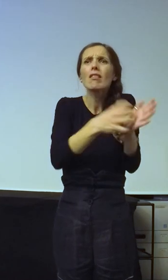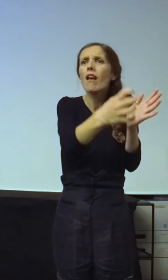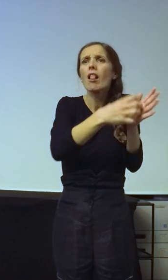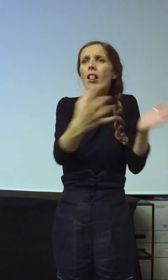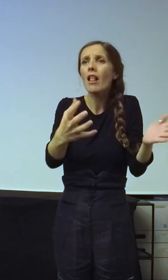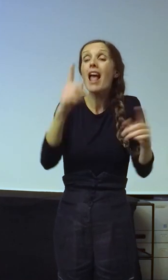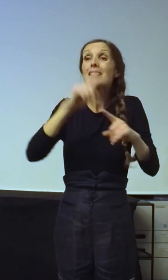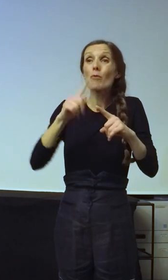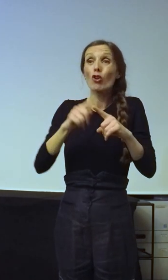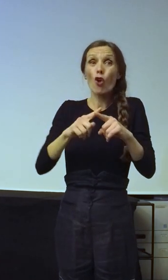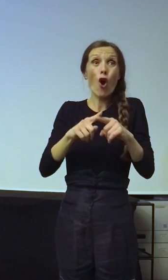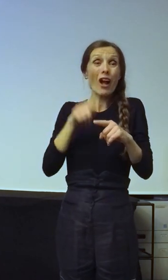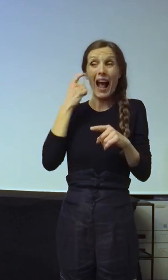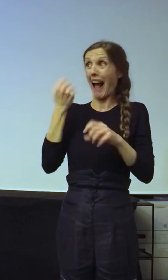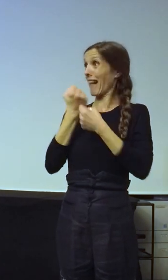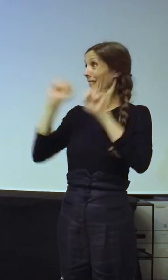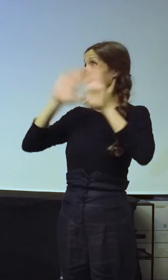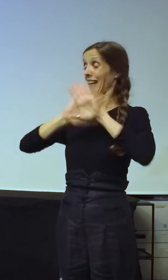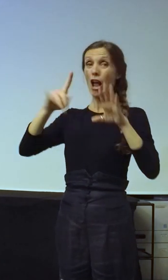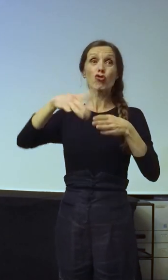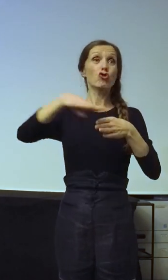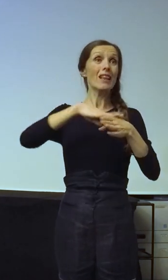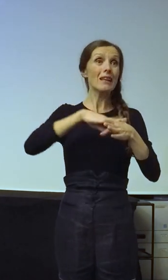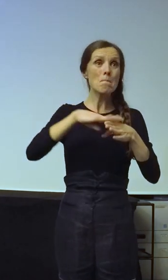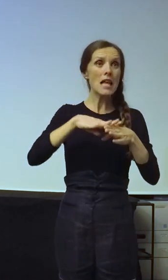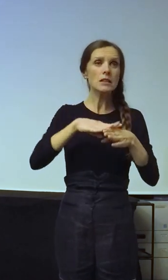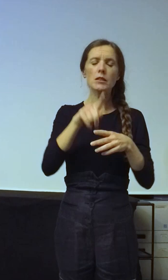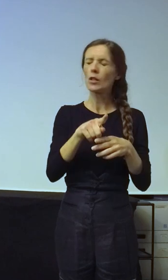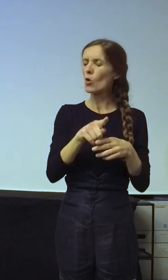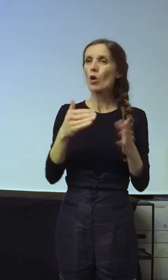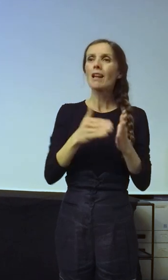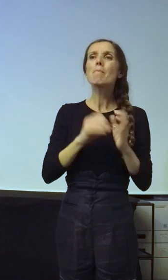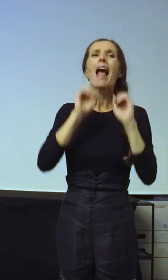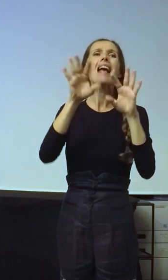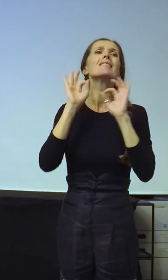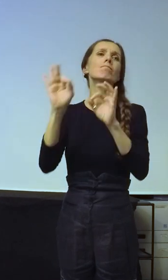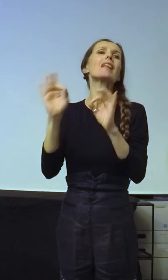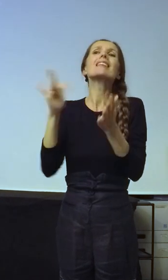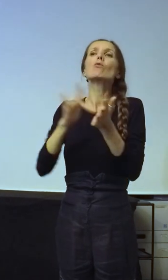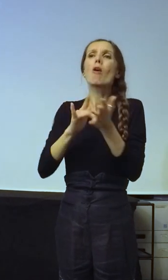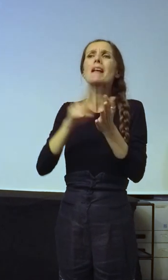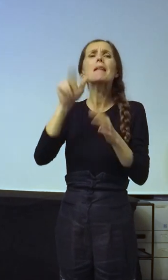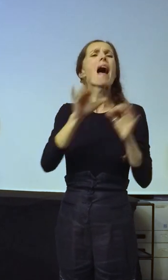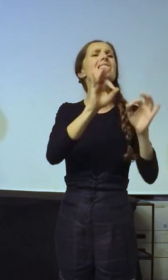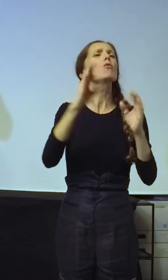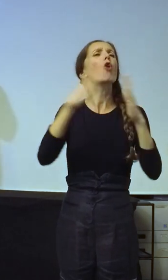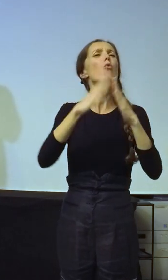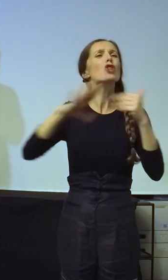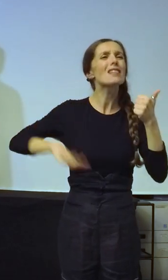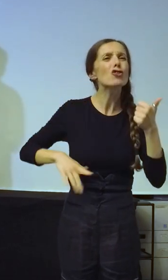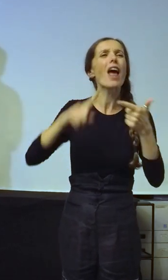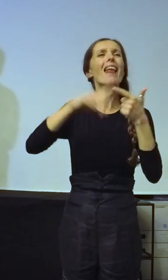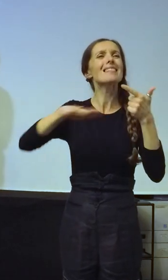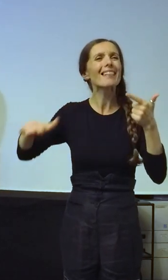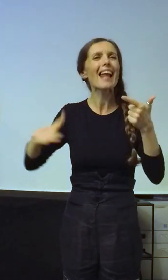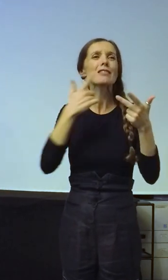Zato ta prva četiri mjeseca je potreba negdje iskloniti. Postoje sigurne kuće za žene, verujem da su opravdane, sigurne kuće za deco, pa čak